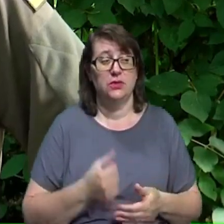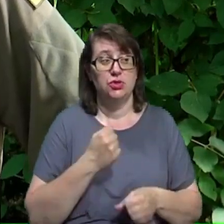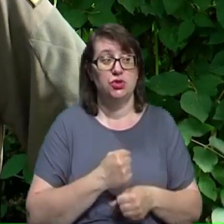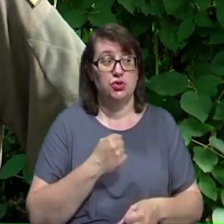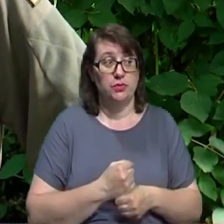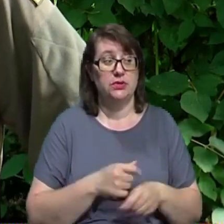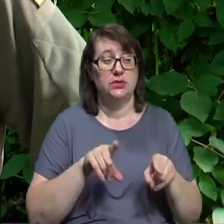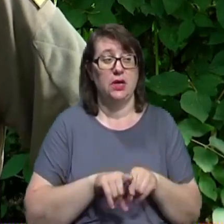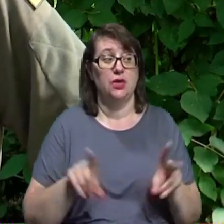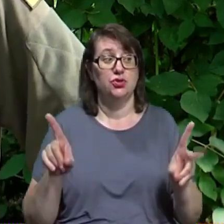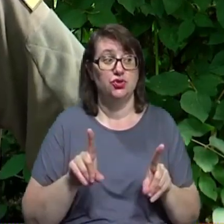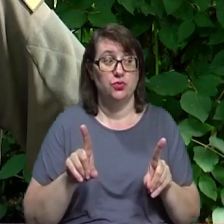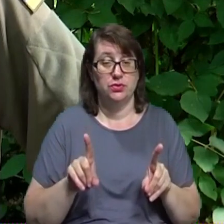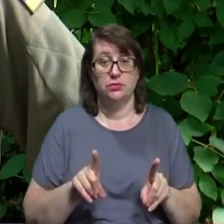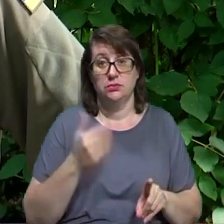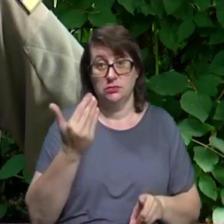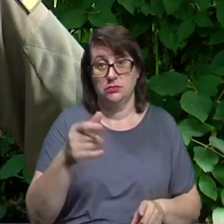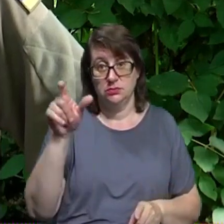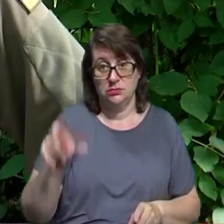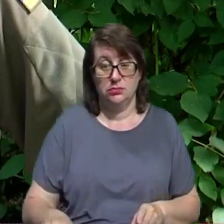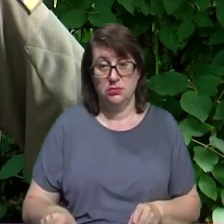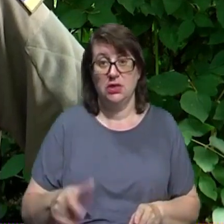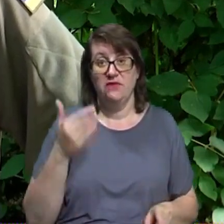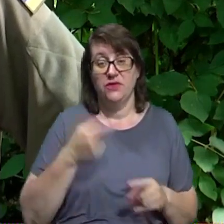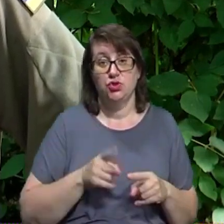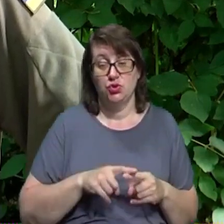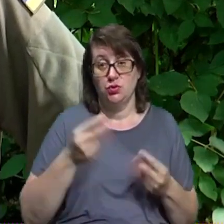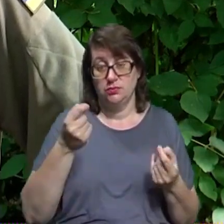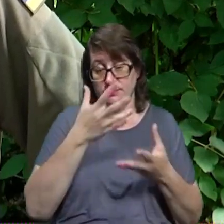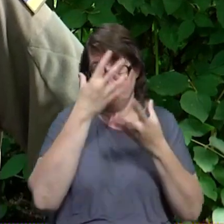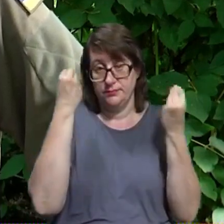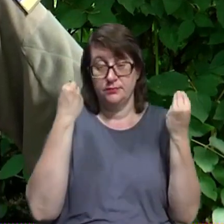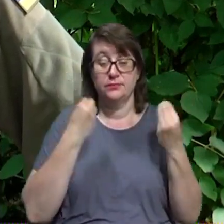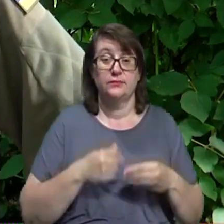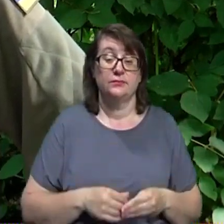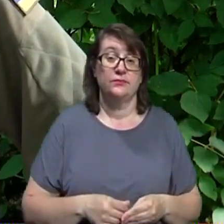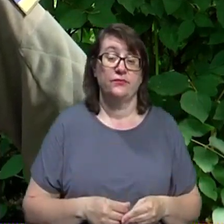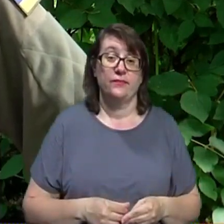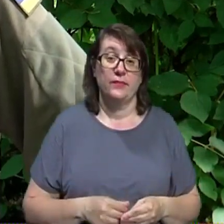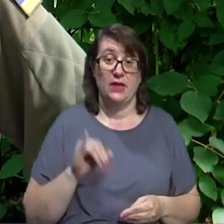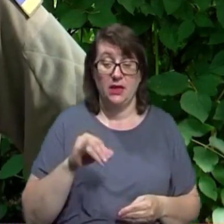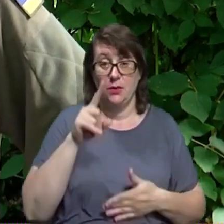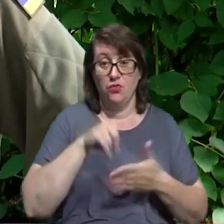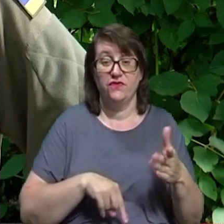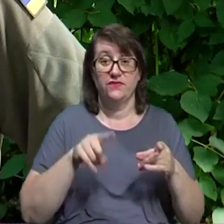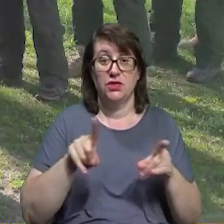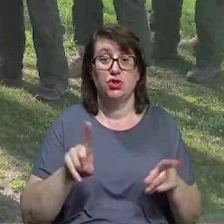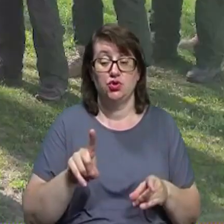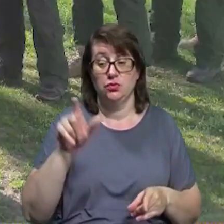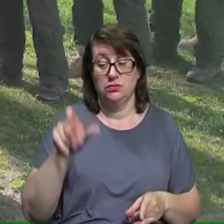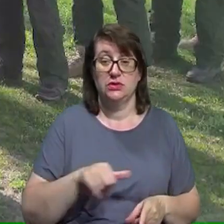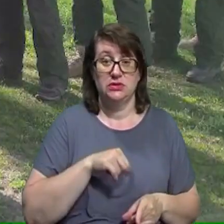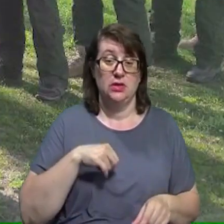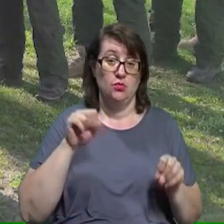він від цього відійшов трошки і повірив, що він сам може з цим справлятися.